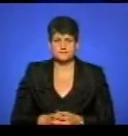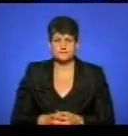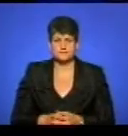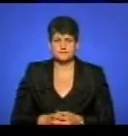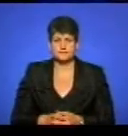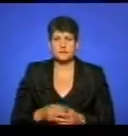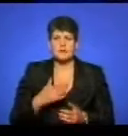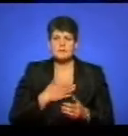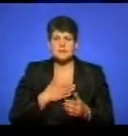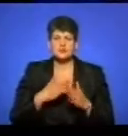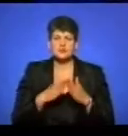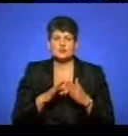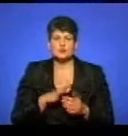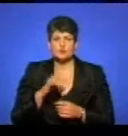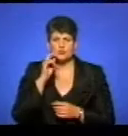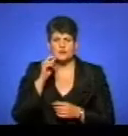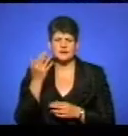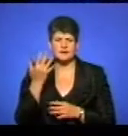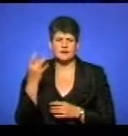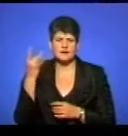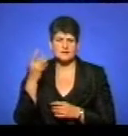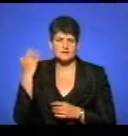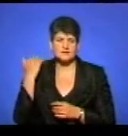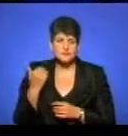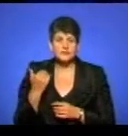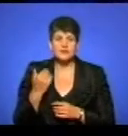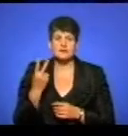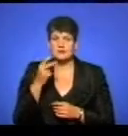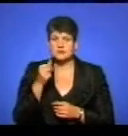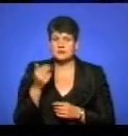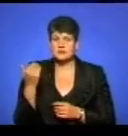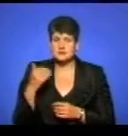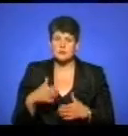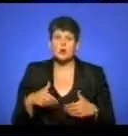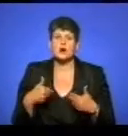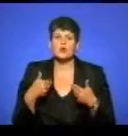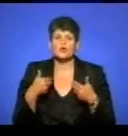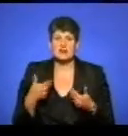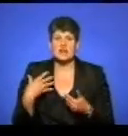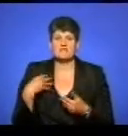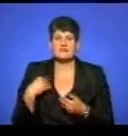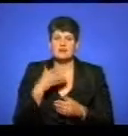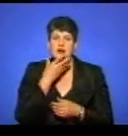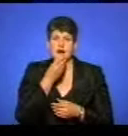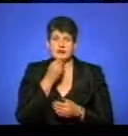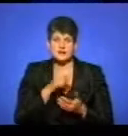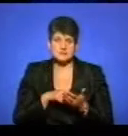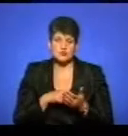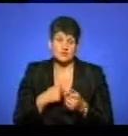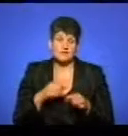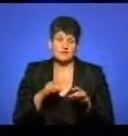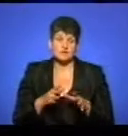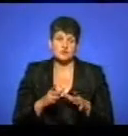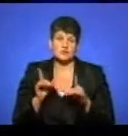Мій сусід був в Україні раніше декілька разів. Два місяці тому він порекомендував. Львів – як гарне місто. Я вирішив